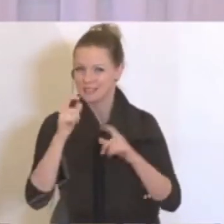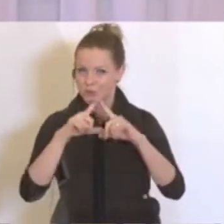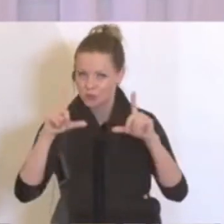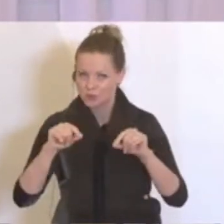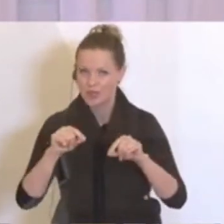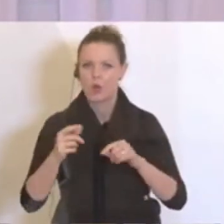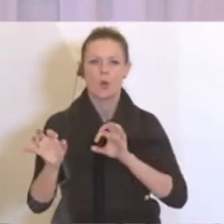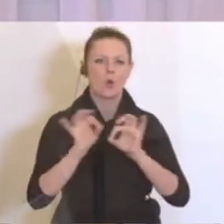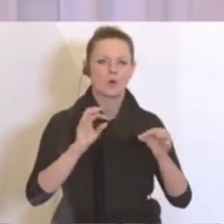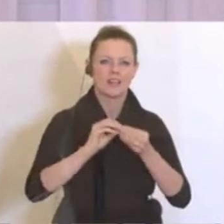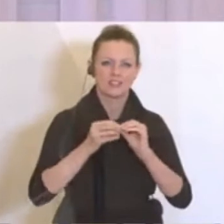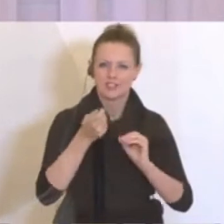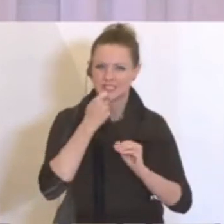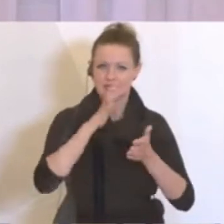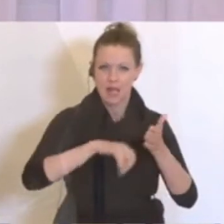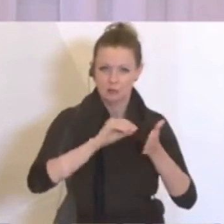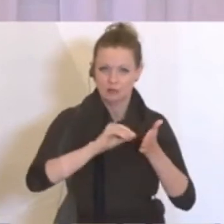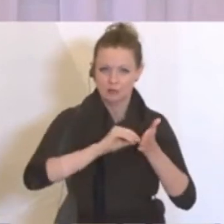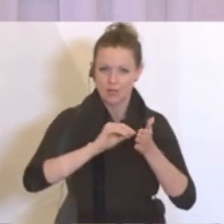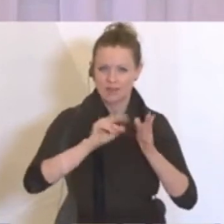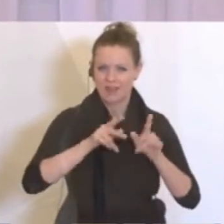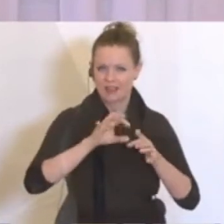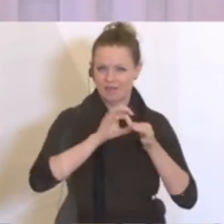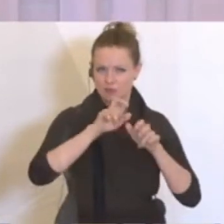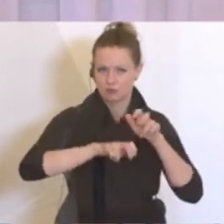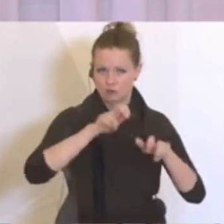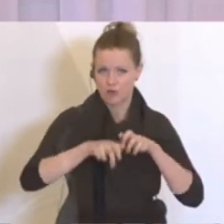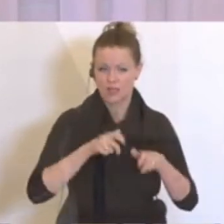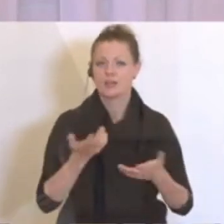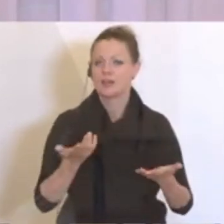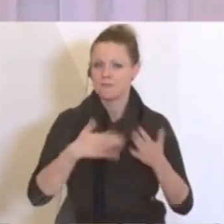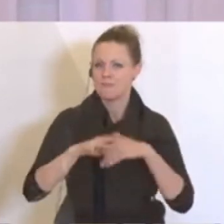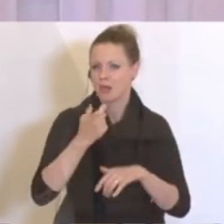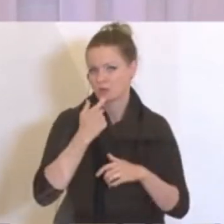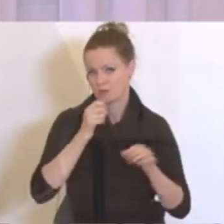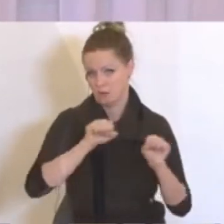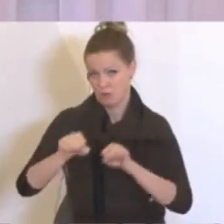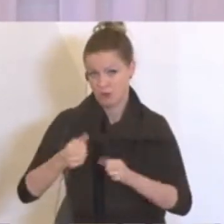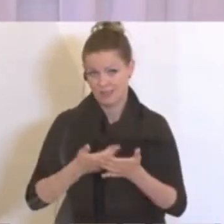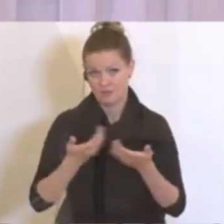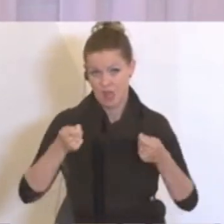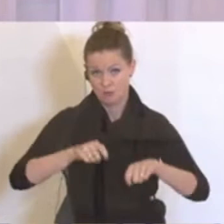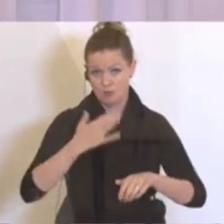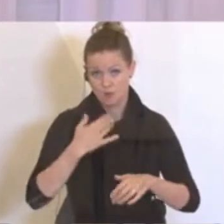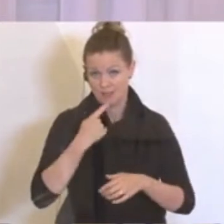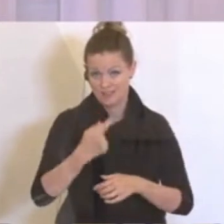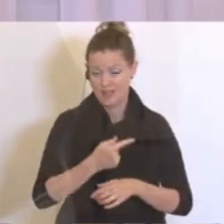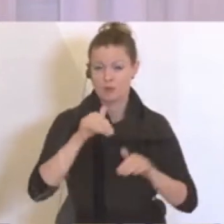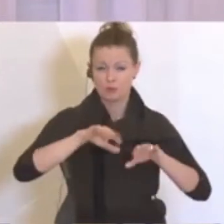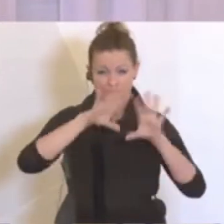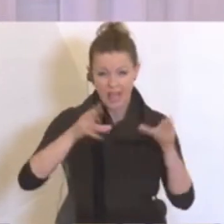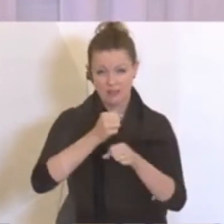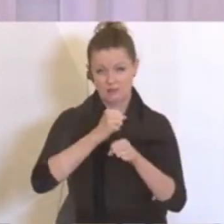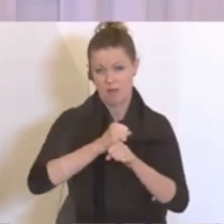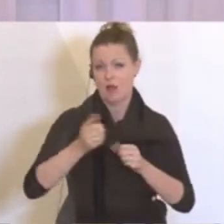Absetzbarkeit von Essen, auch wieder mehr zu konsumieren. Und ich möchte nochmal abschließend festhalten, wir müssen alles dafür tun, dass wir die Wirtschaft